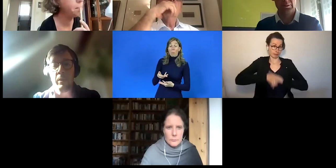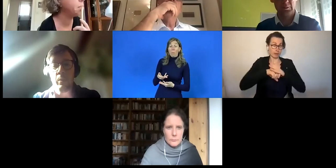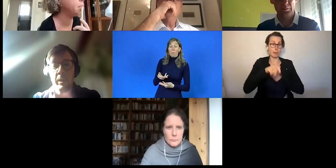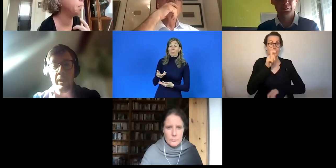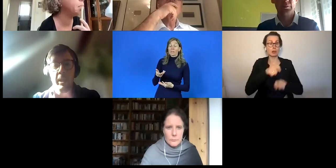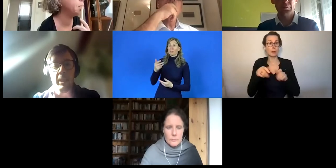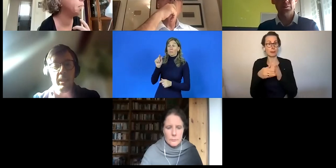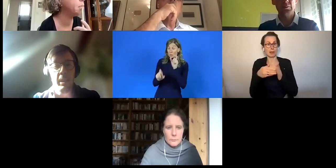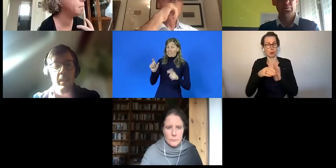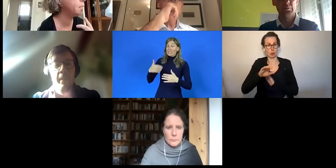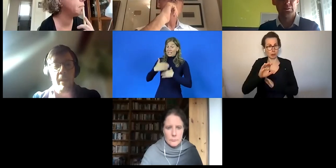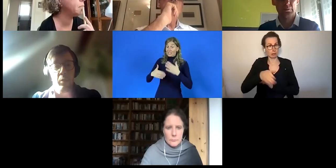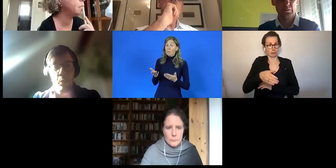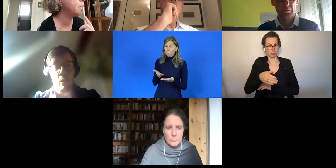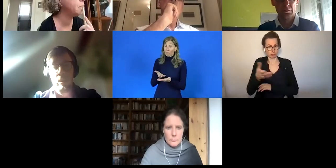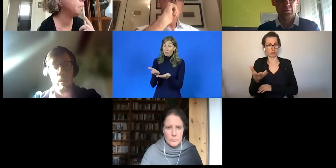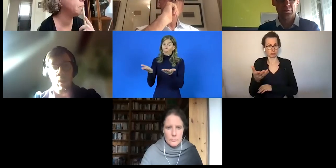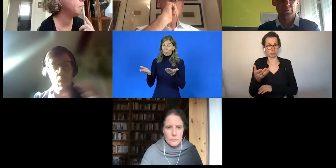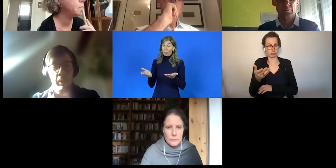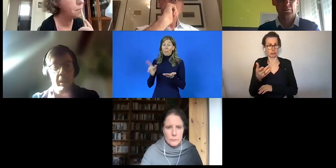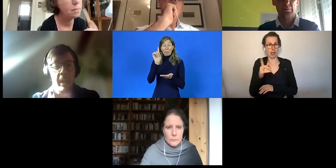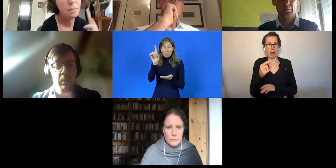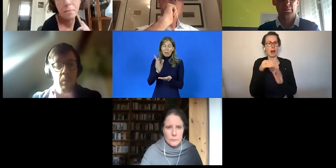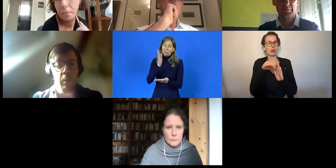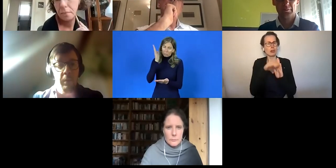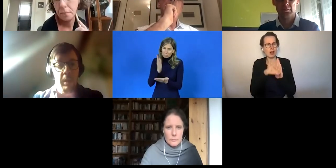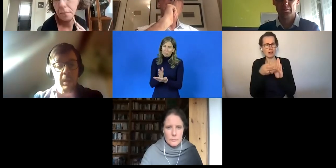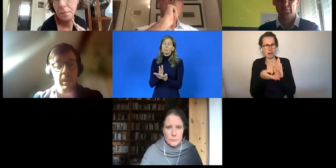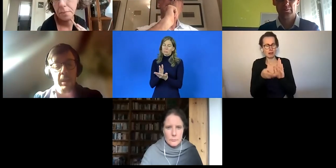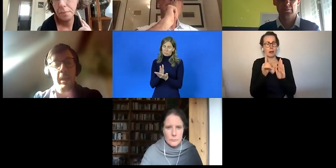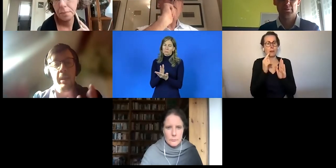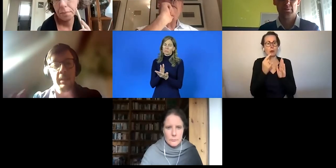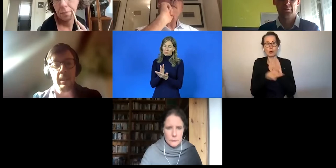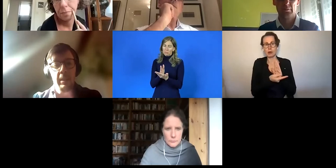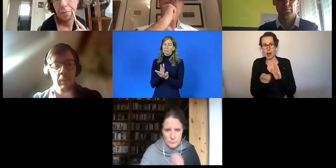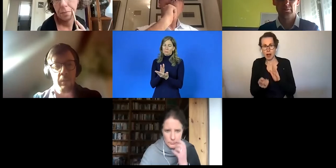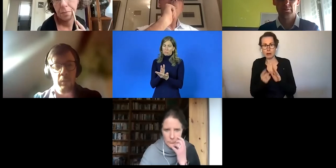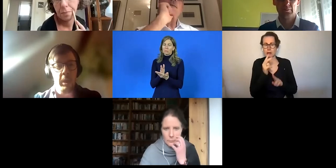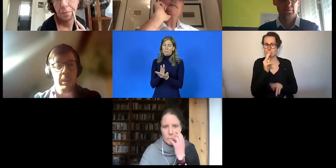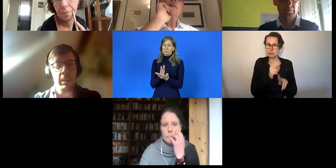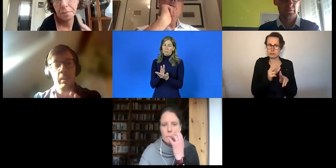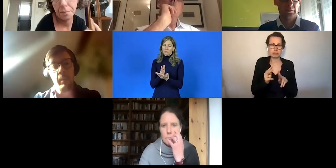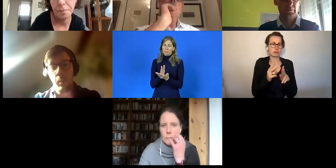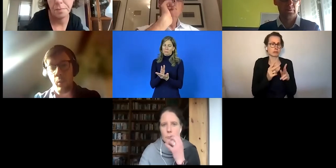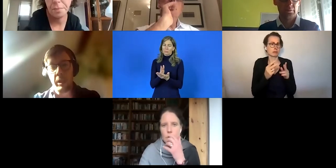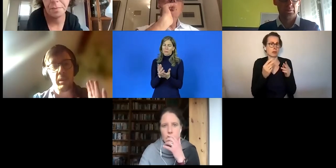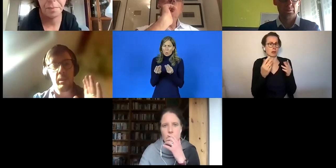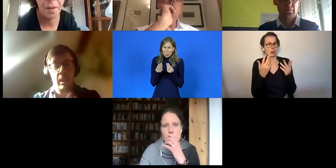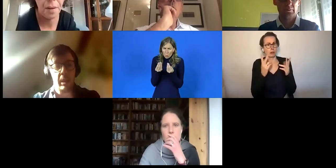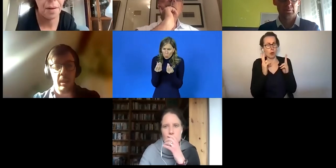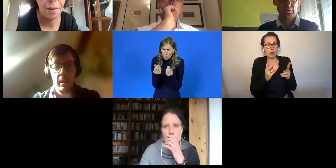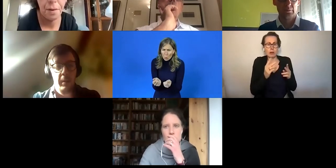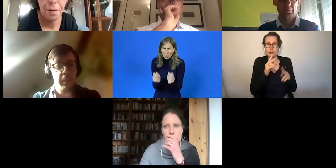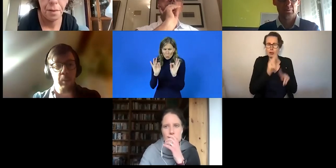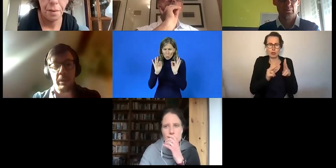uns vorstellen, Beschäftigung von behinderten Menschen zu verbessern. Und